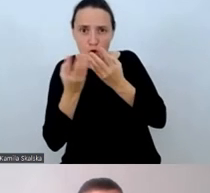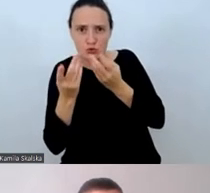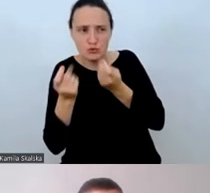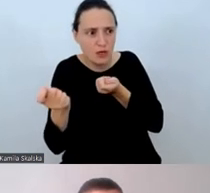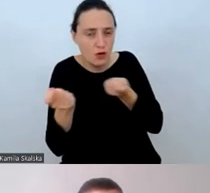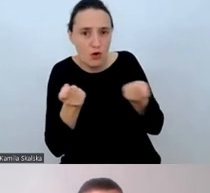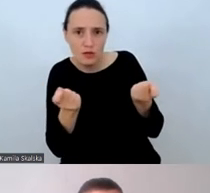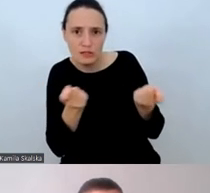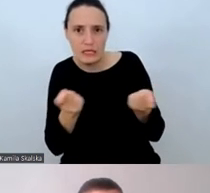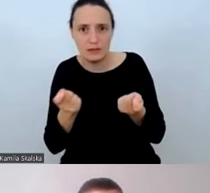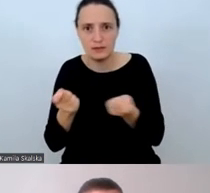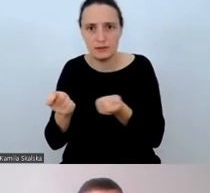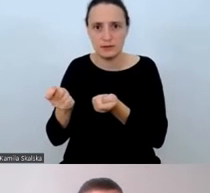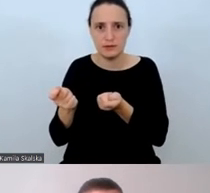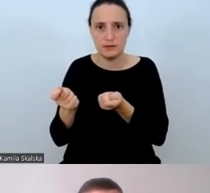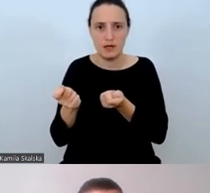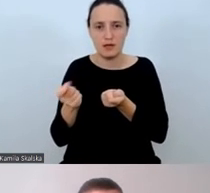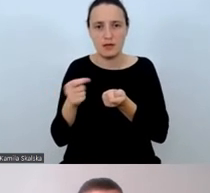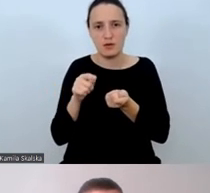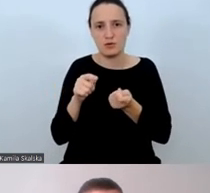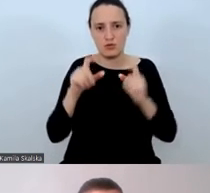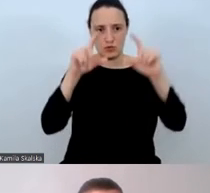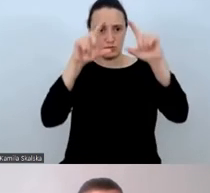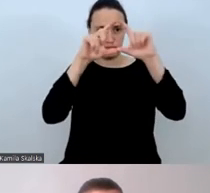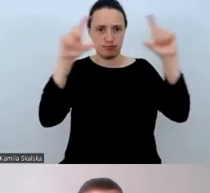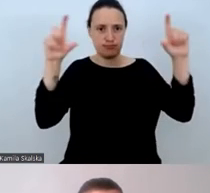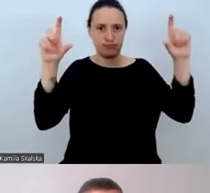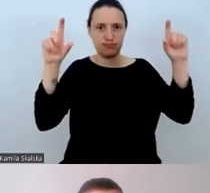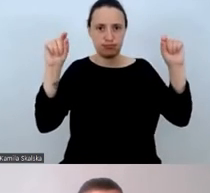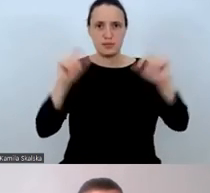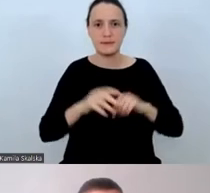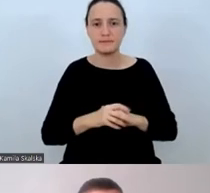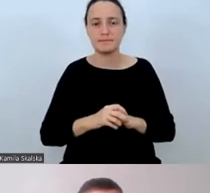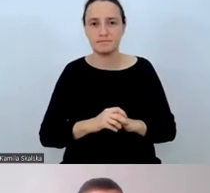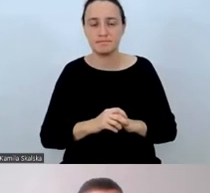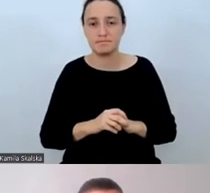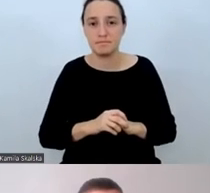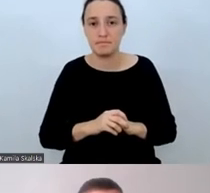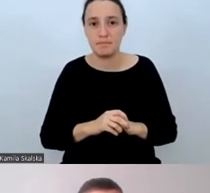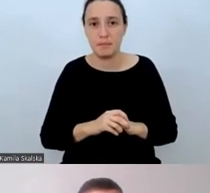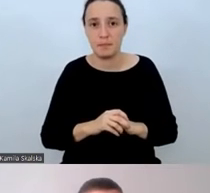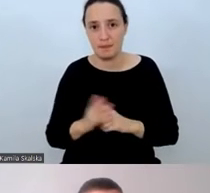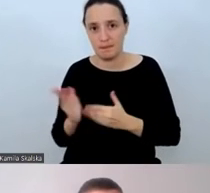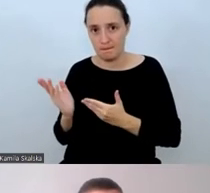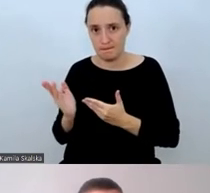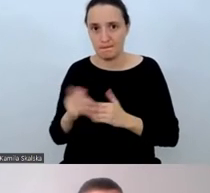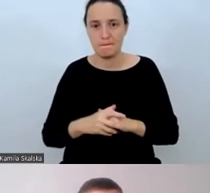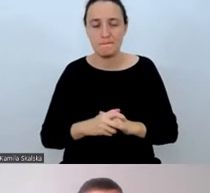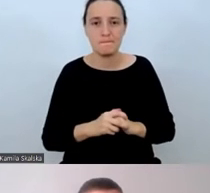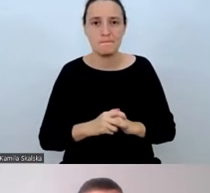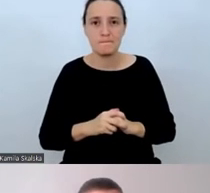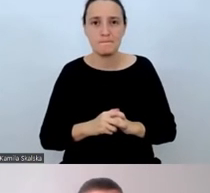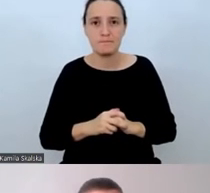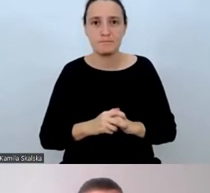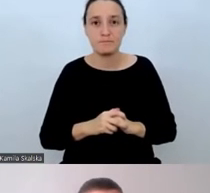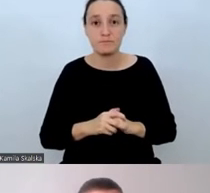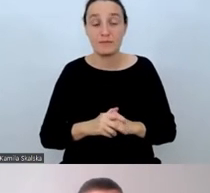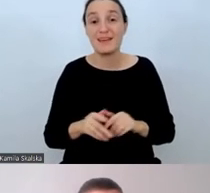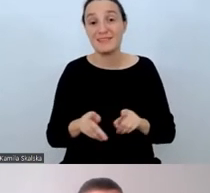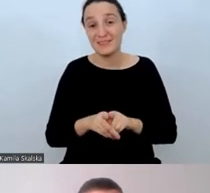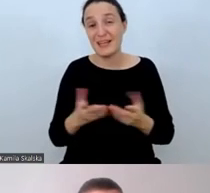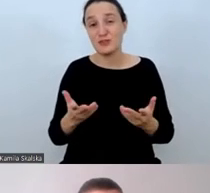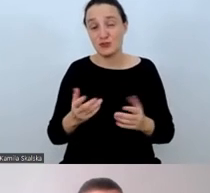Wskazałam również na ten koncert zawodowego